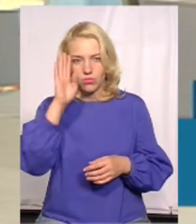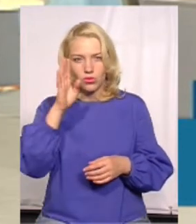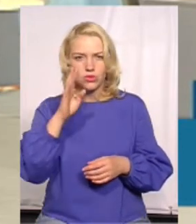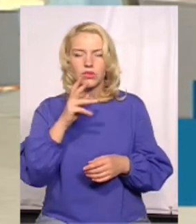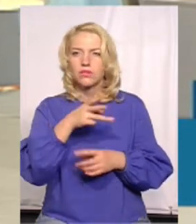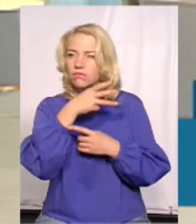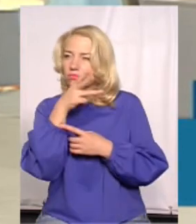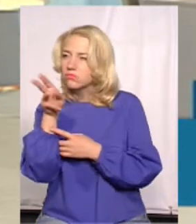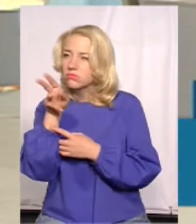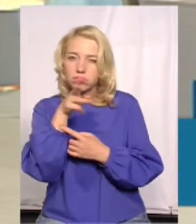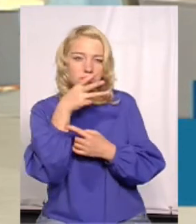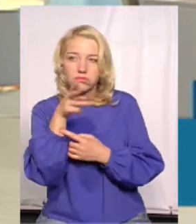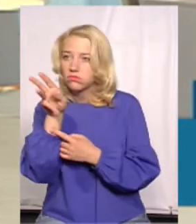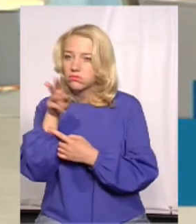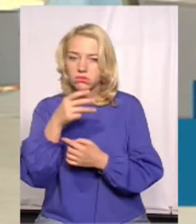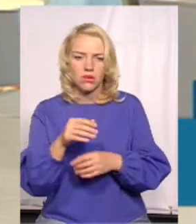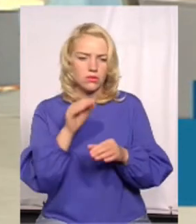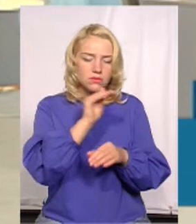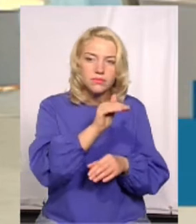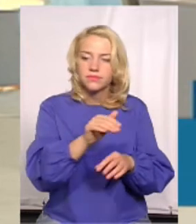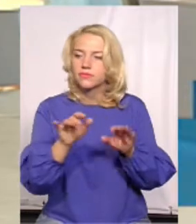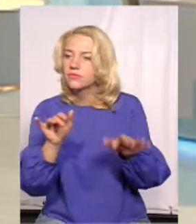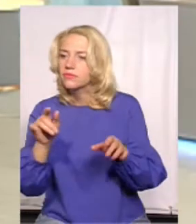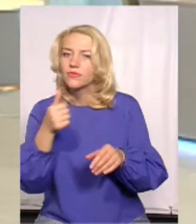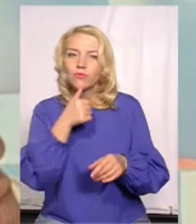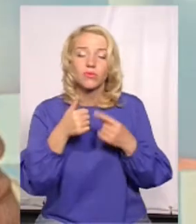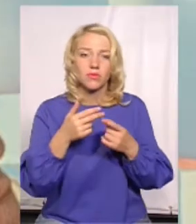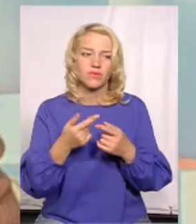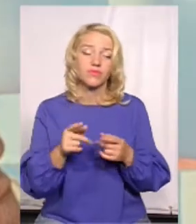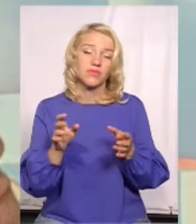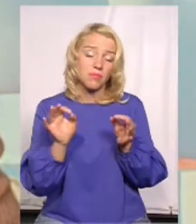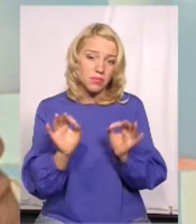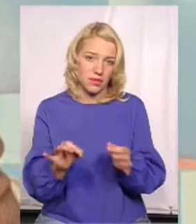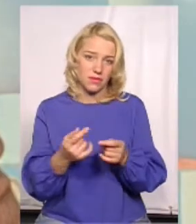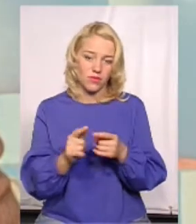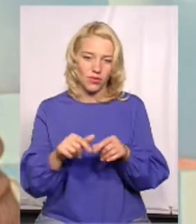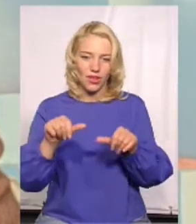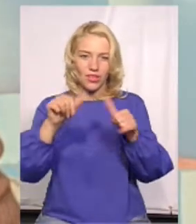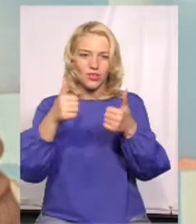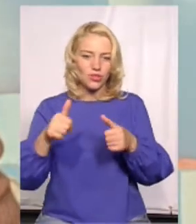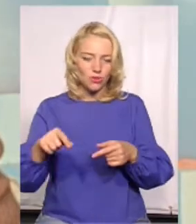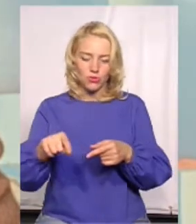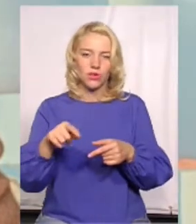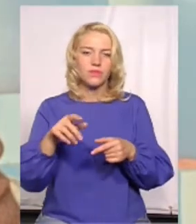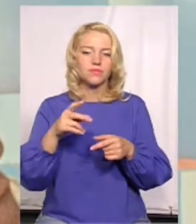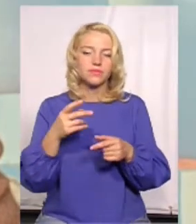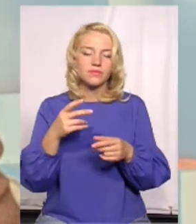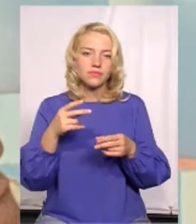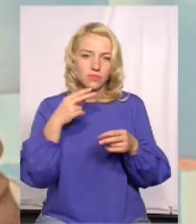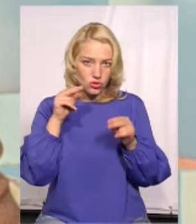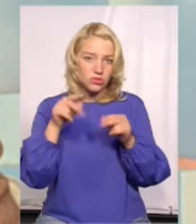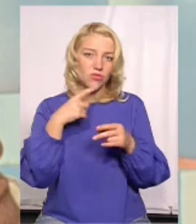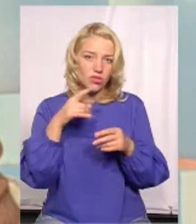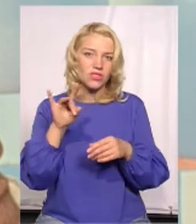крутив, і чіпав, і дьоргав, і смикав, якби, ну, все. Звичайно, що самі скульптури, вони не дуже в хорошому стані, будемо відверто